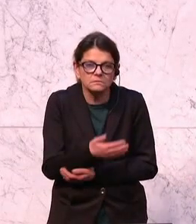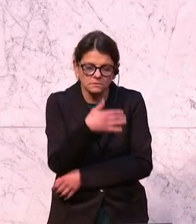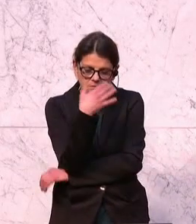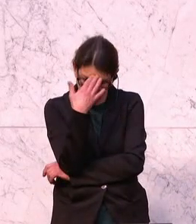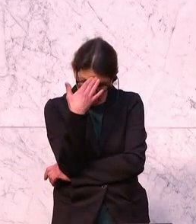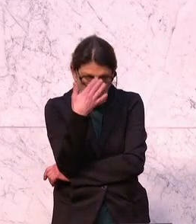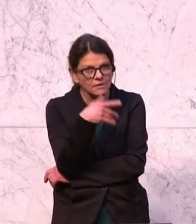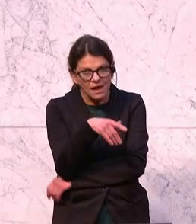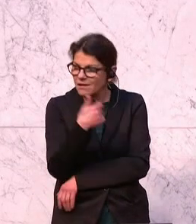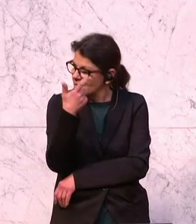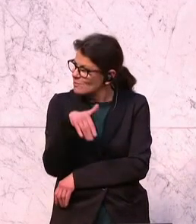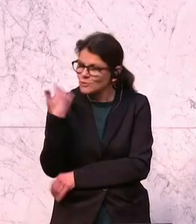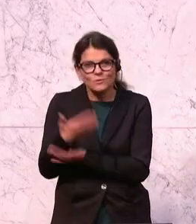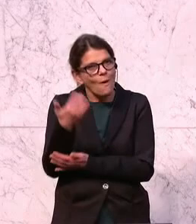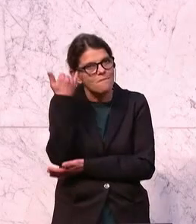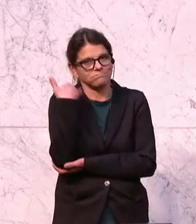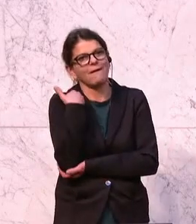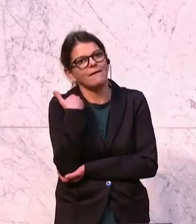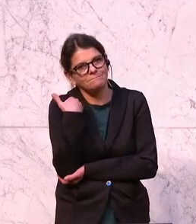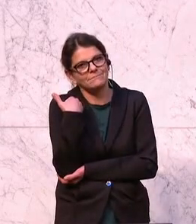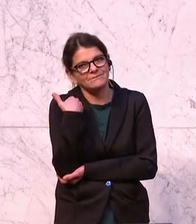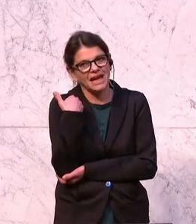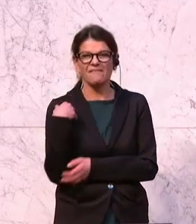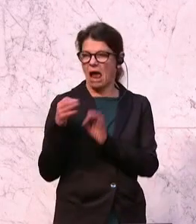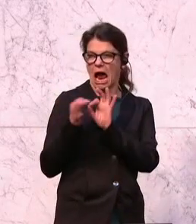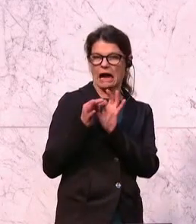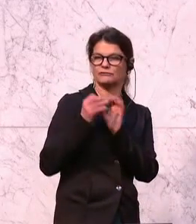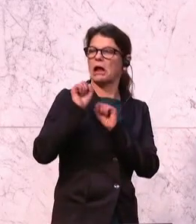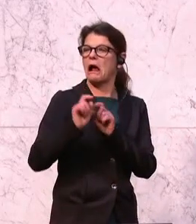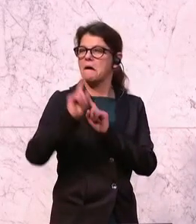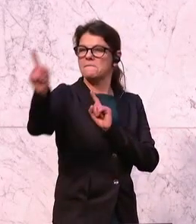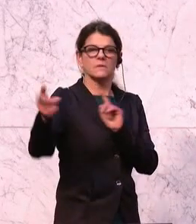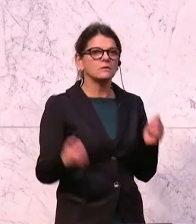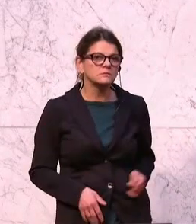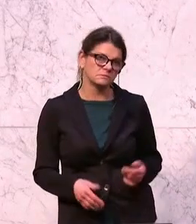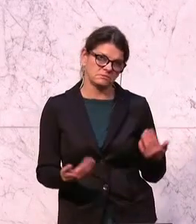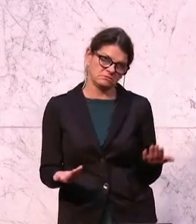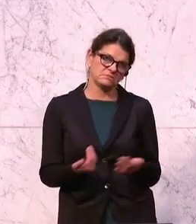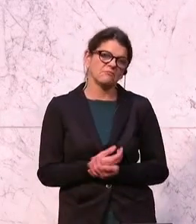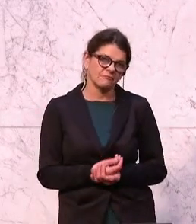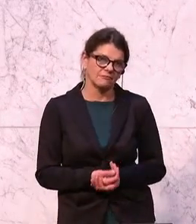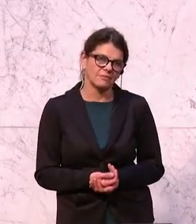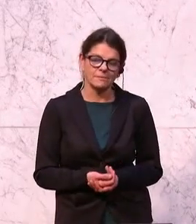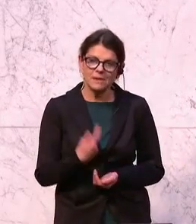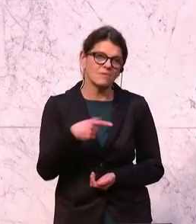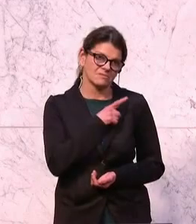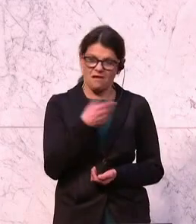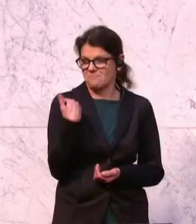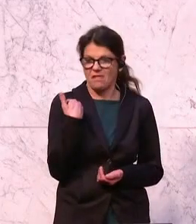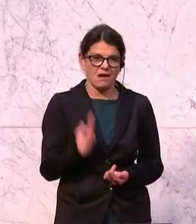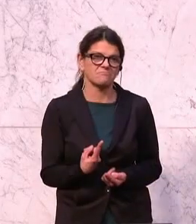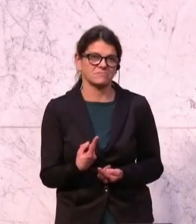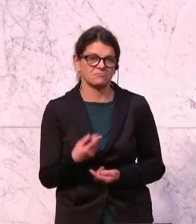einem einmal einfallen, weil man sich vielleicht anstecken könnte und nichts war. Und spätestens seit den letzten